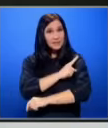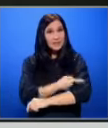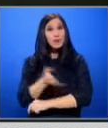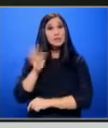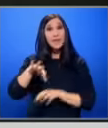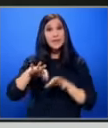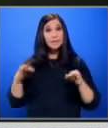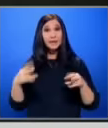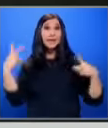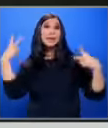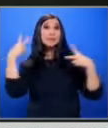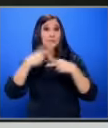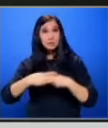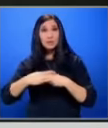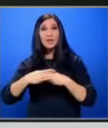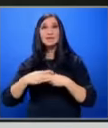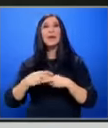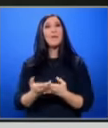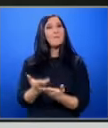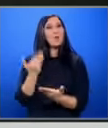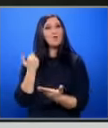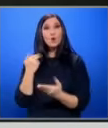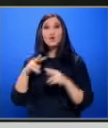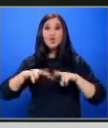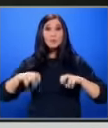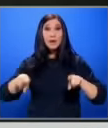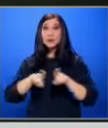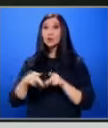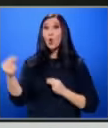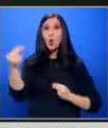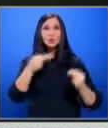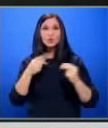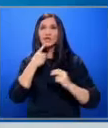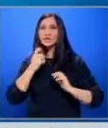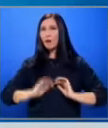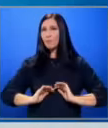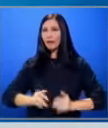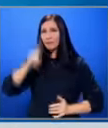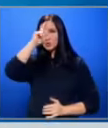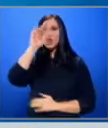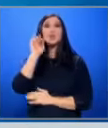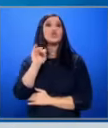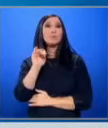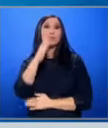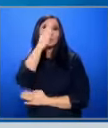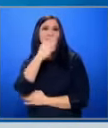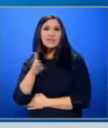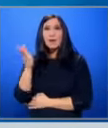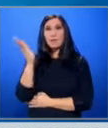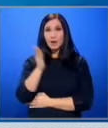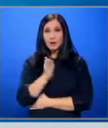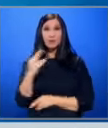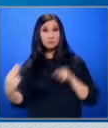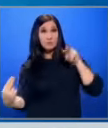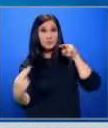мерки Преустановява се профилактичните прегледи Както и консултациите за бременни жени Ще бъдат забранени И